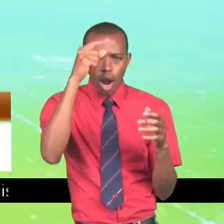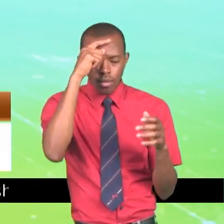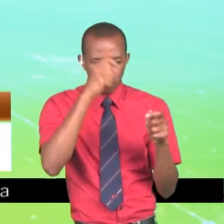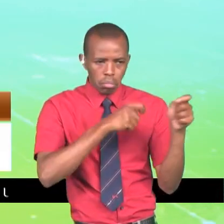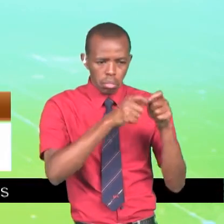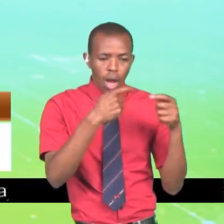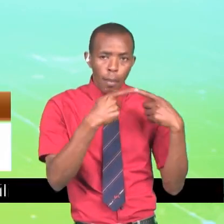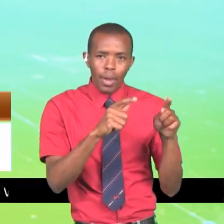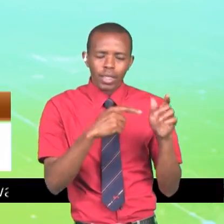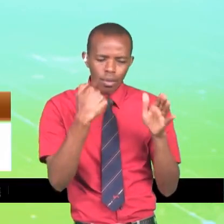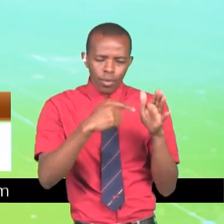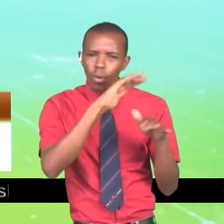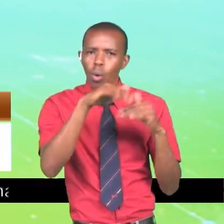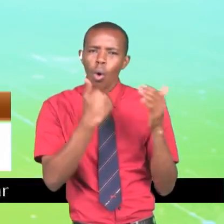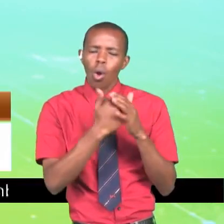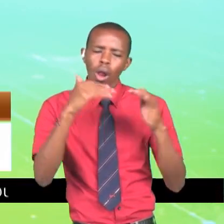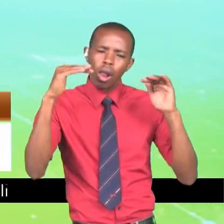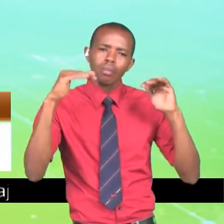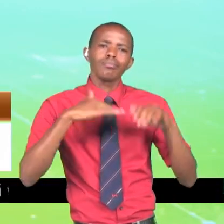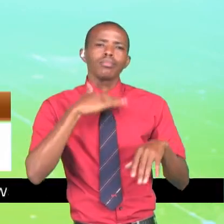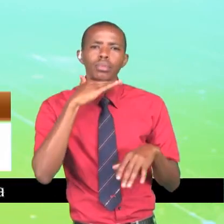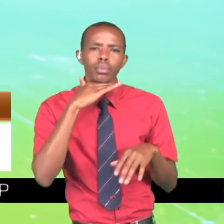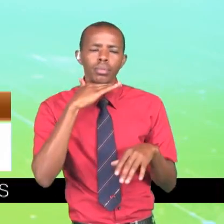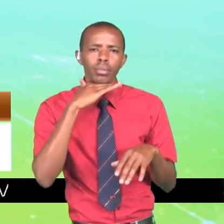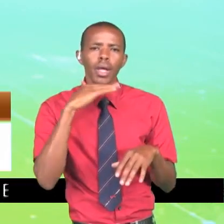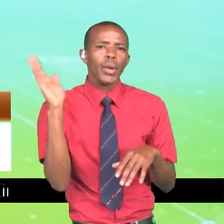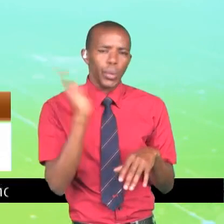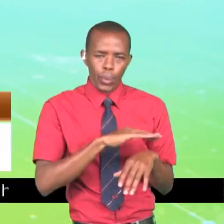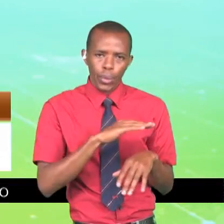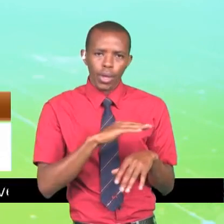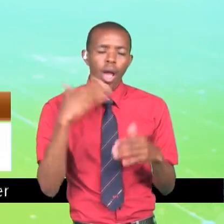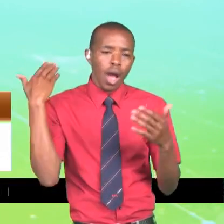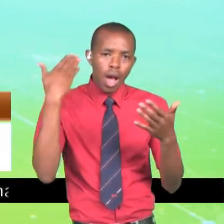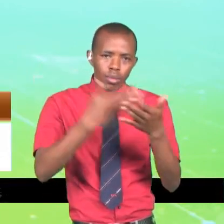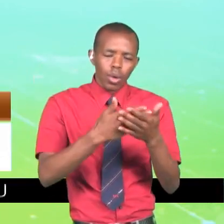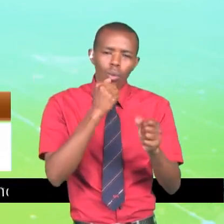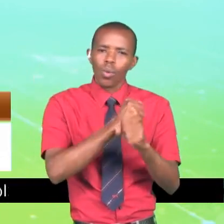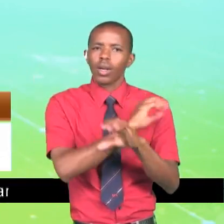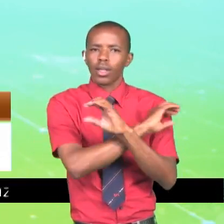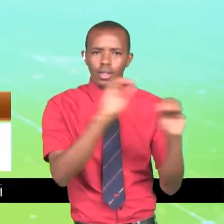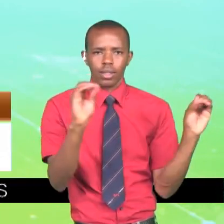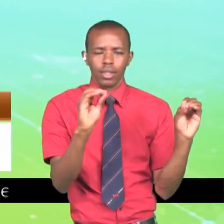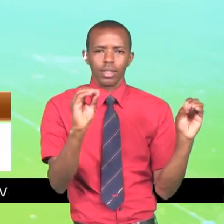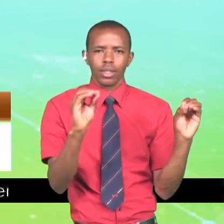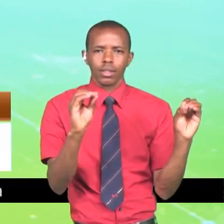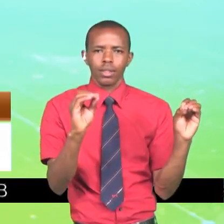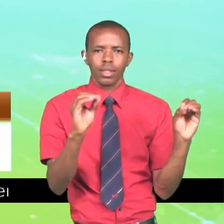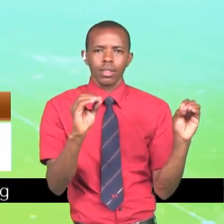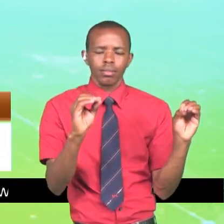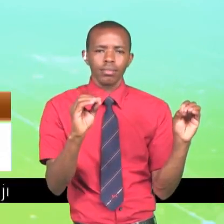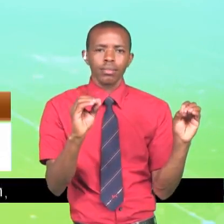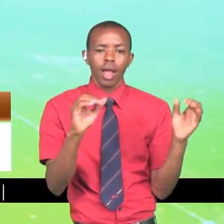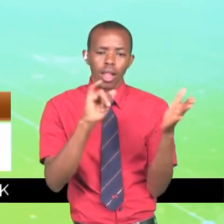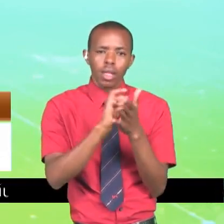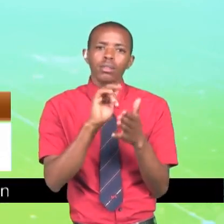Lakini hizi viwanda zote zilififia zingine zikafa kukawa kwa sasa hakuna kazi ambayo inaendelea katika zile viwanda. Na ndi